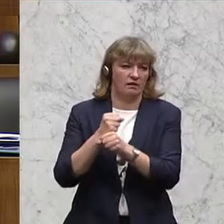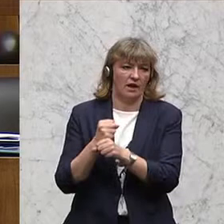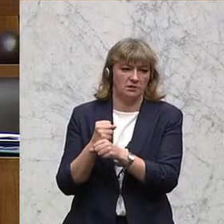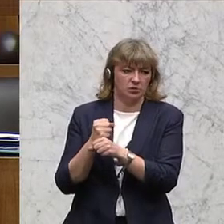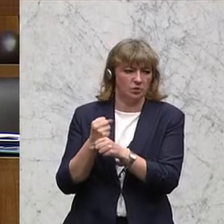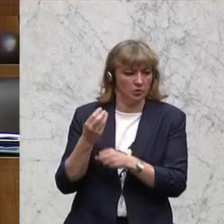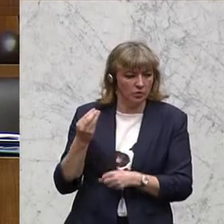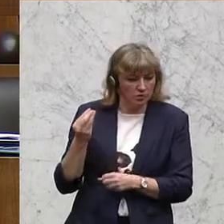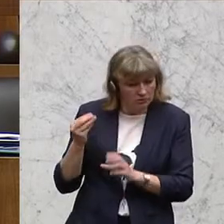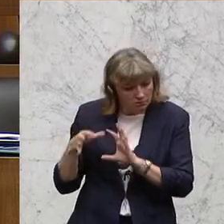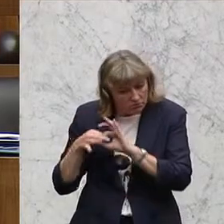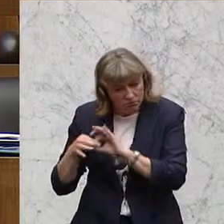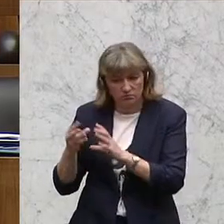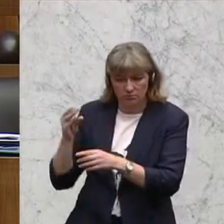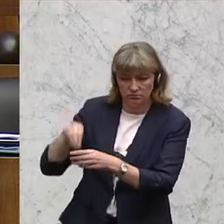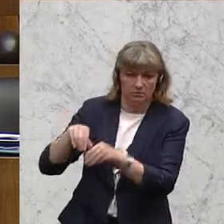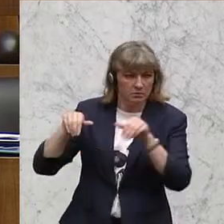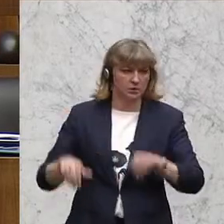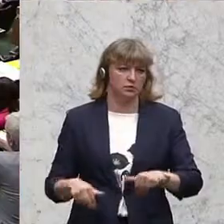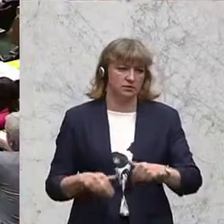verankert werden muss.